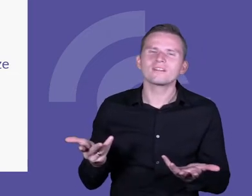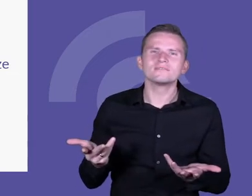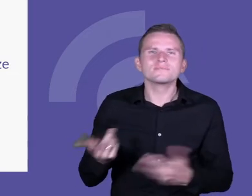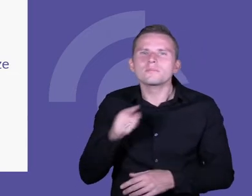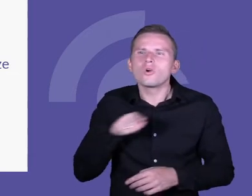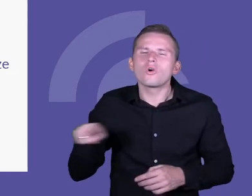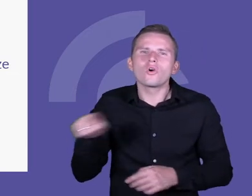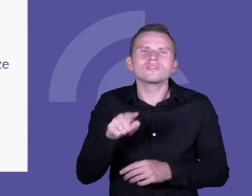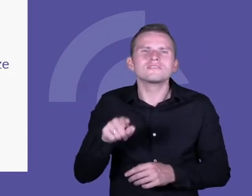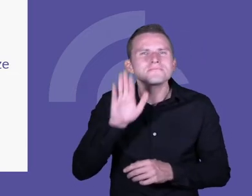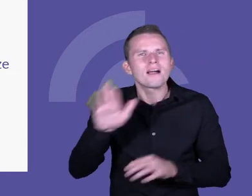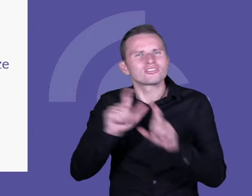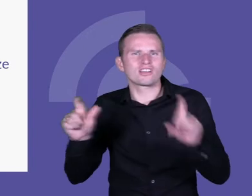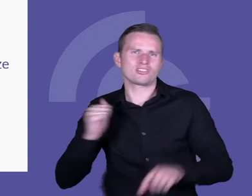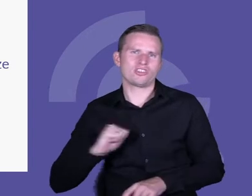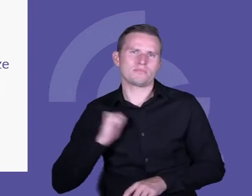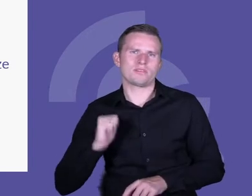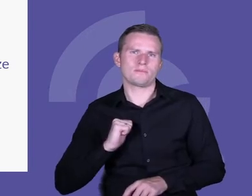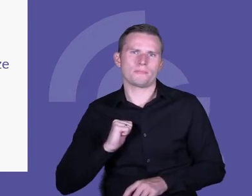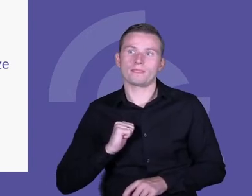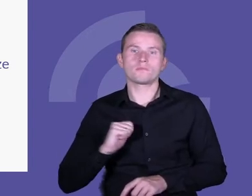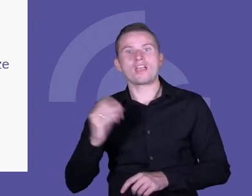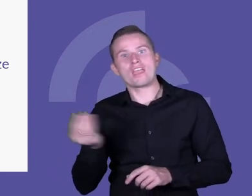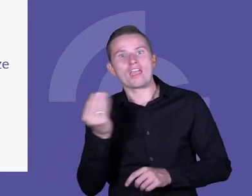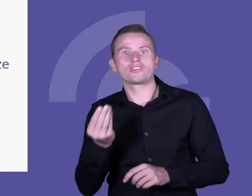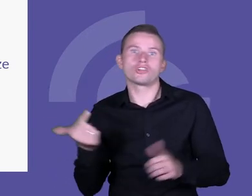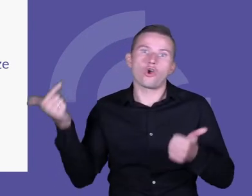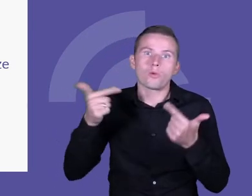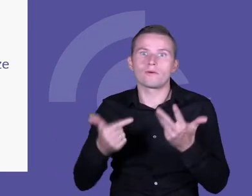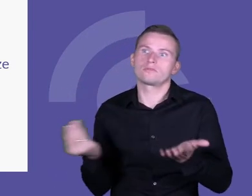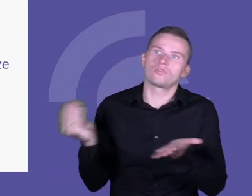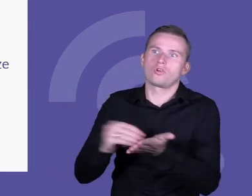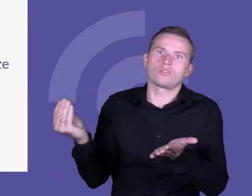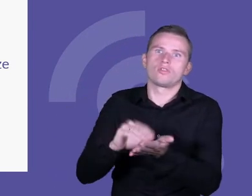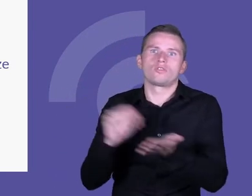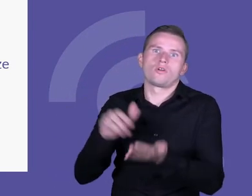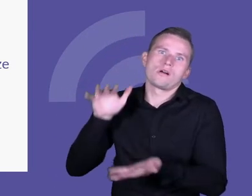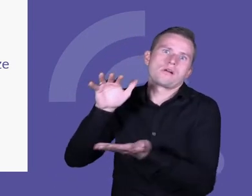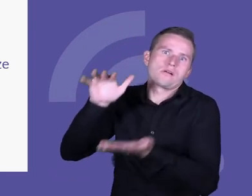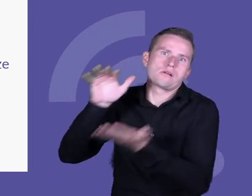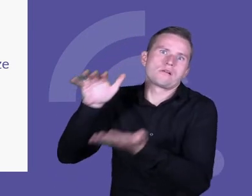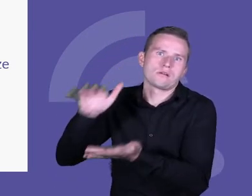żeby mieli trochę czasu dla siebie, żeby nie dodawać im jeszcze kolejnych nowych rzeczy, a jedynie